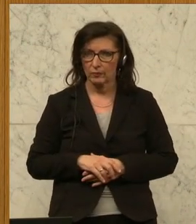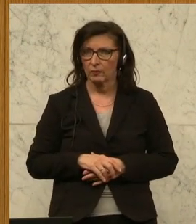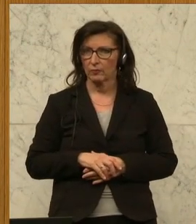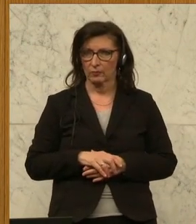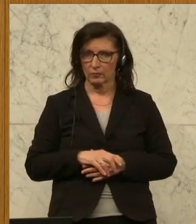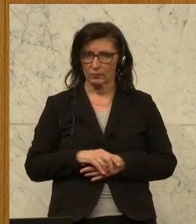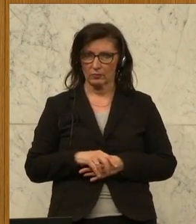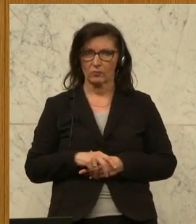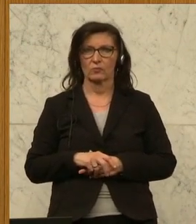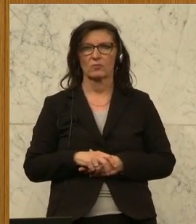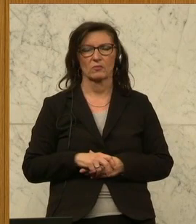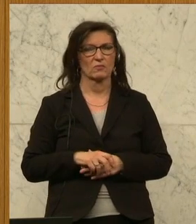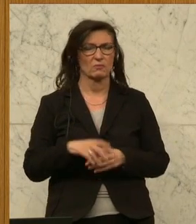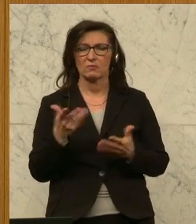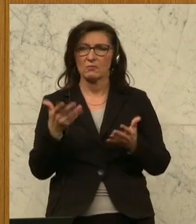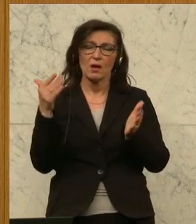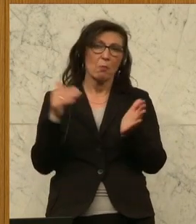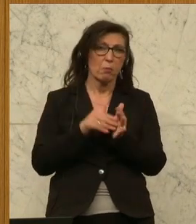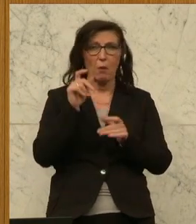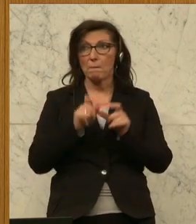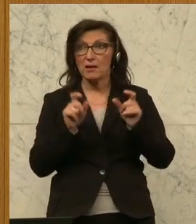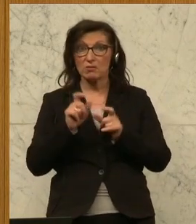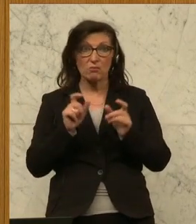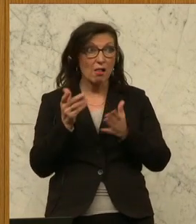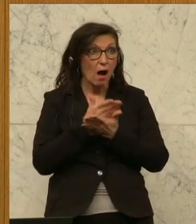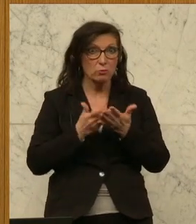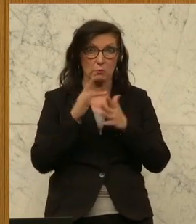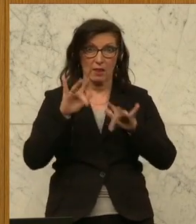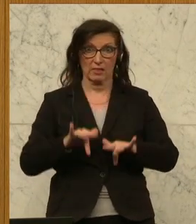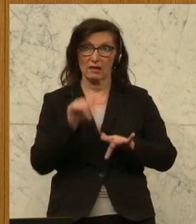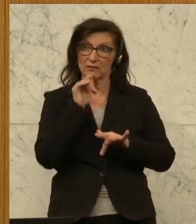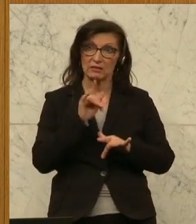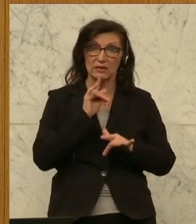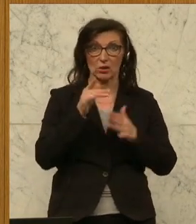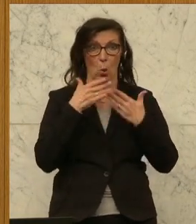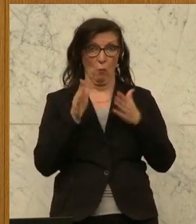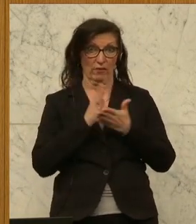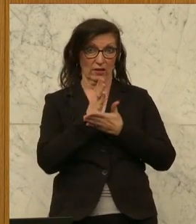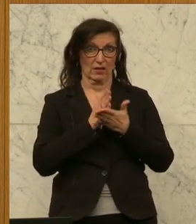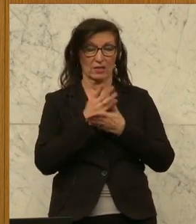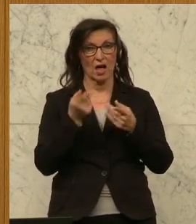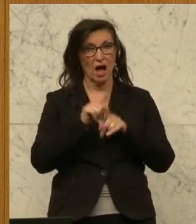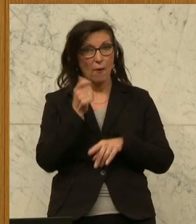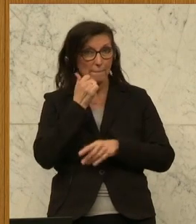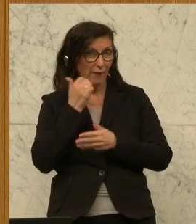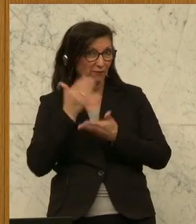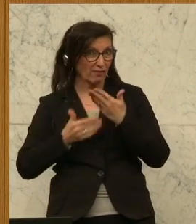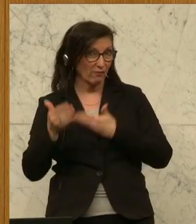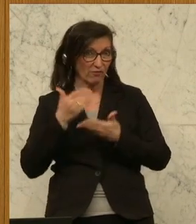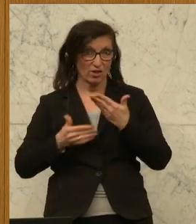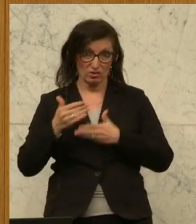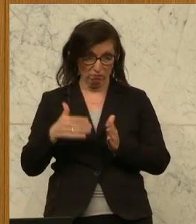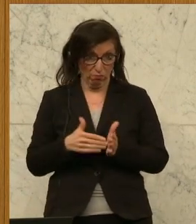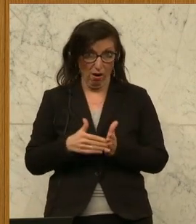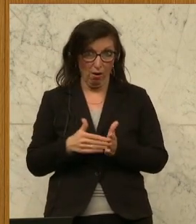spezifisch ausgebildetes Personal brauchen, die nicht nur im öffentlichen Dienst sehr gefragt sind, sondern auch in der Privatwirtschaft irrsinnig gefragt